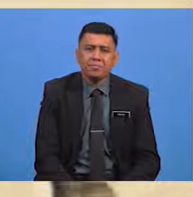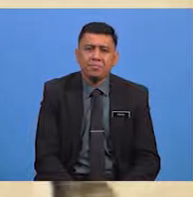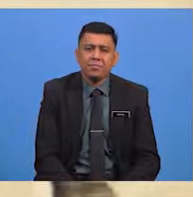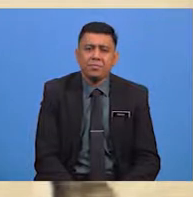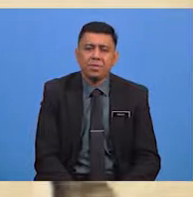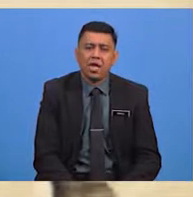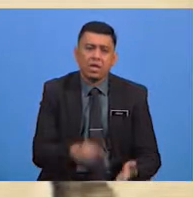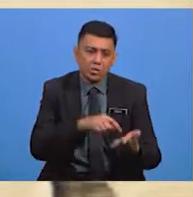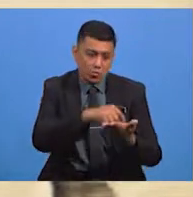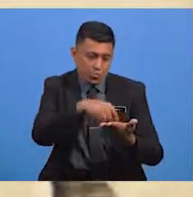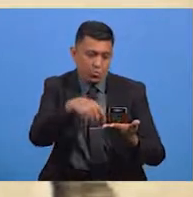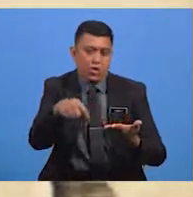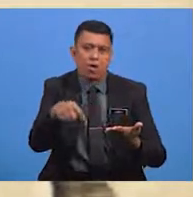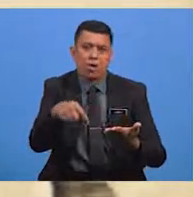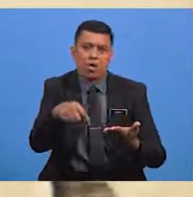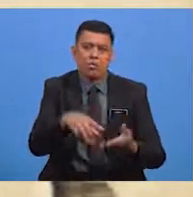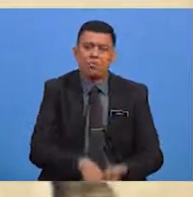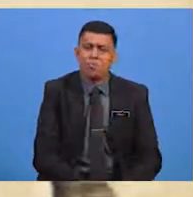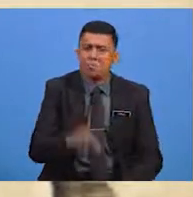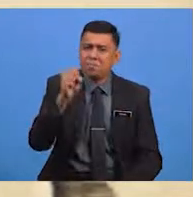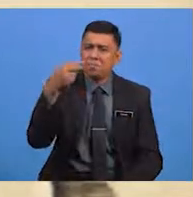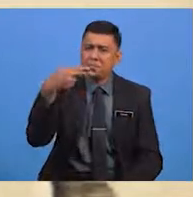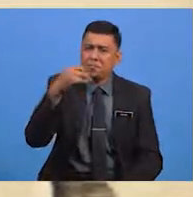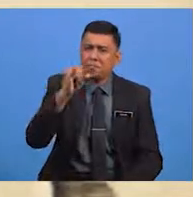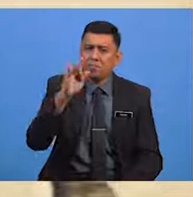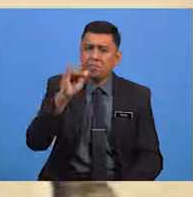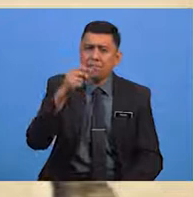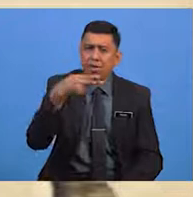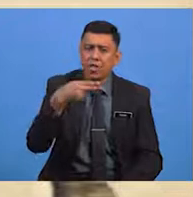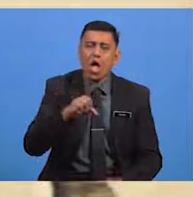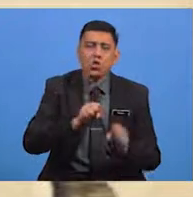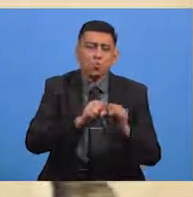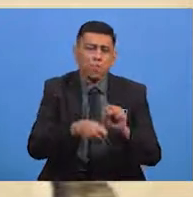Dituliskan sahifah supaya nyata